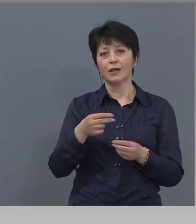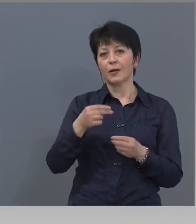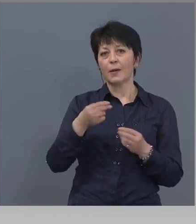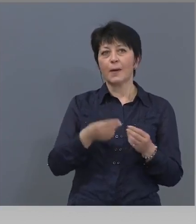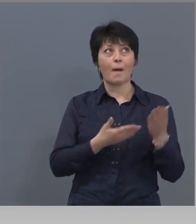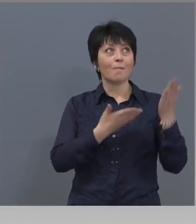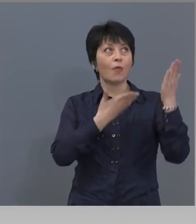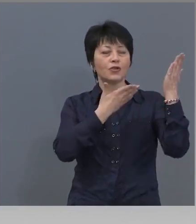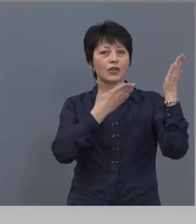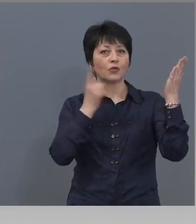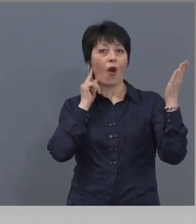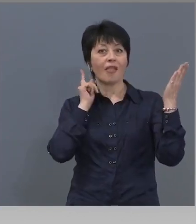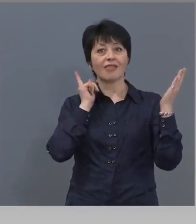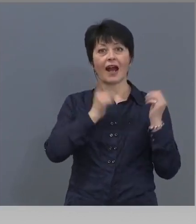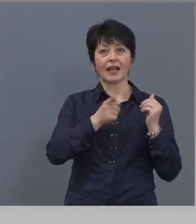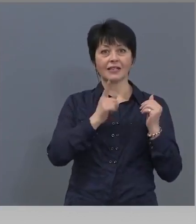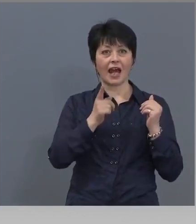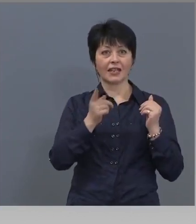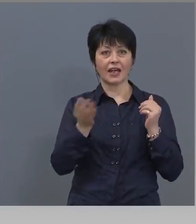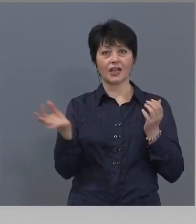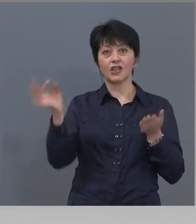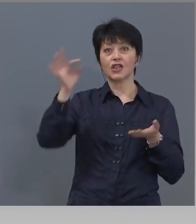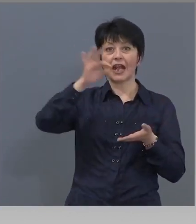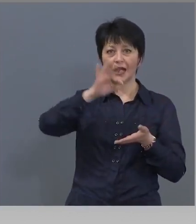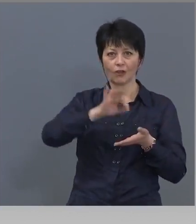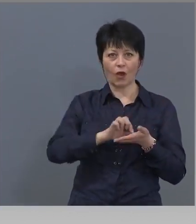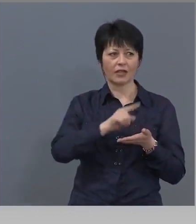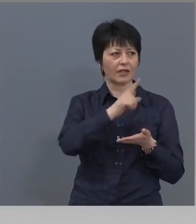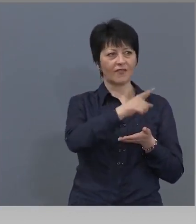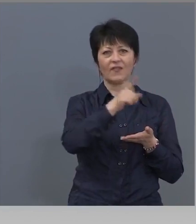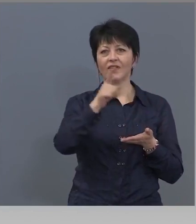ще дойде към всеки, който не е вярваш.